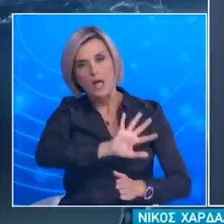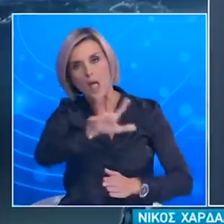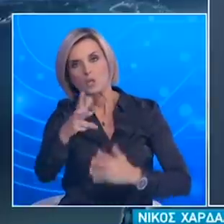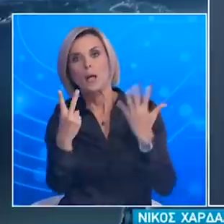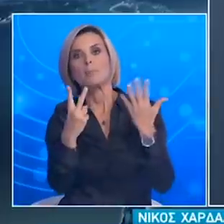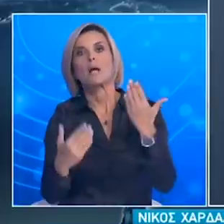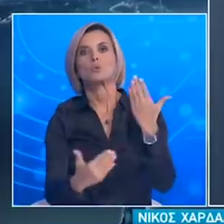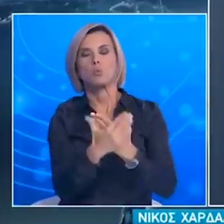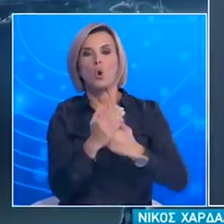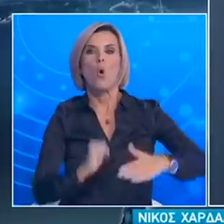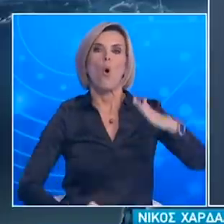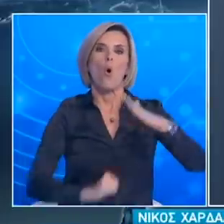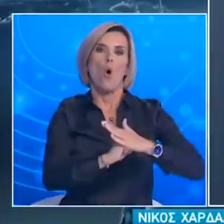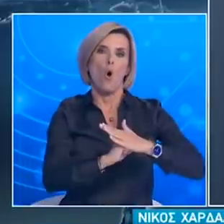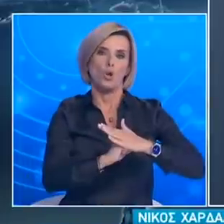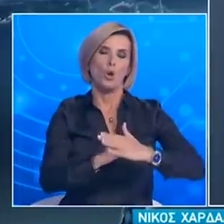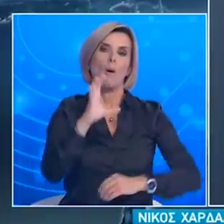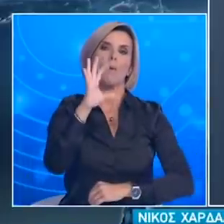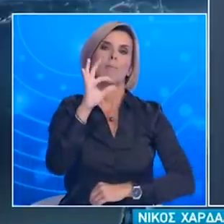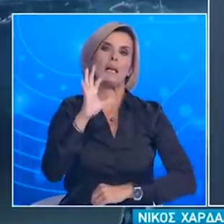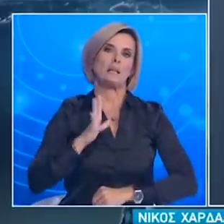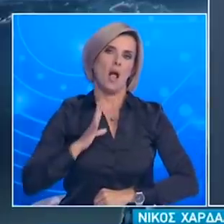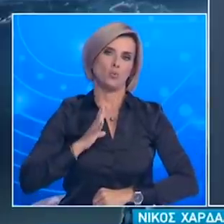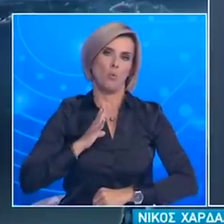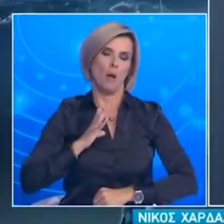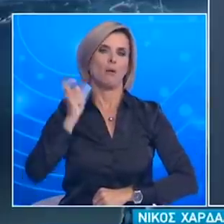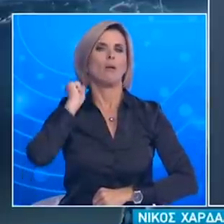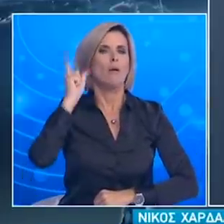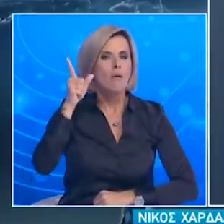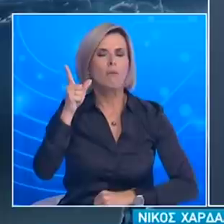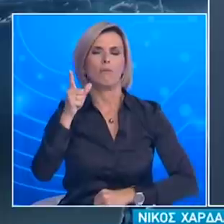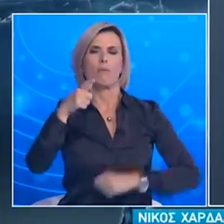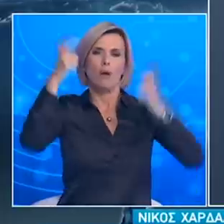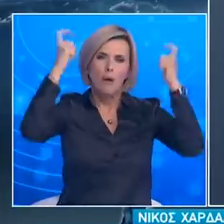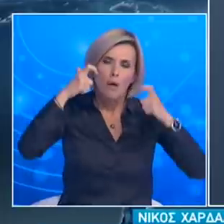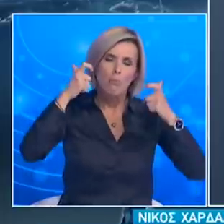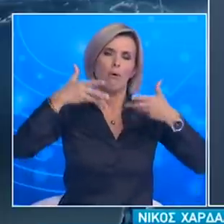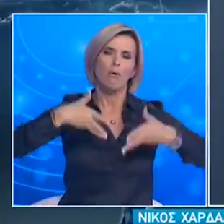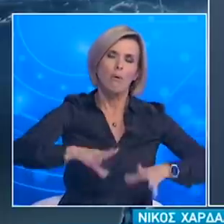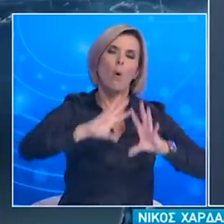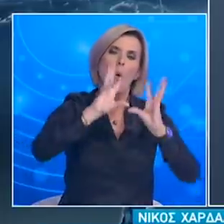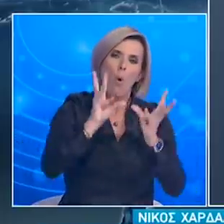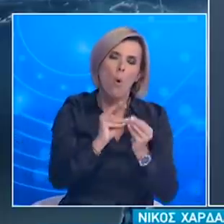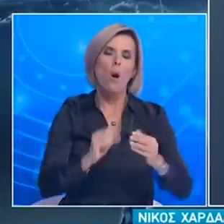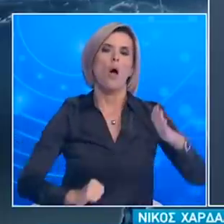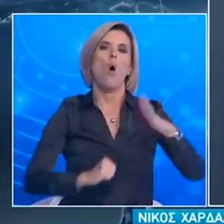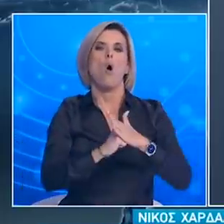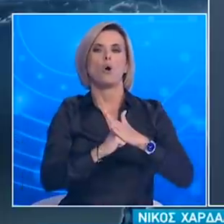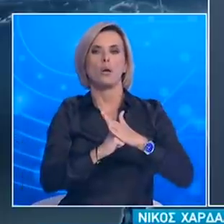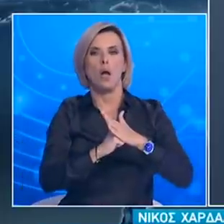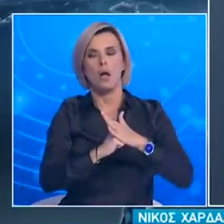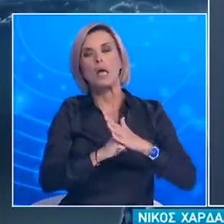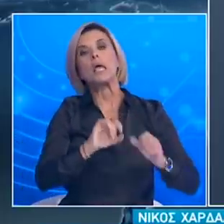ανώτατο όριο 50 τόμων για όλες τις δημόσιες και κοινωνικές εκδηλώσεις και συναθρήσεις εκτός από αυτές τις οποίες εφαρμόζονται ειδικοί κανόνες